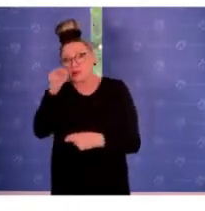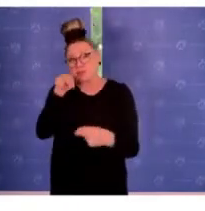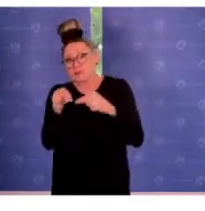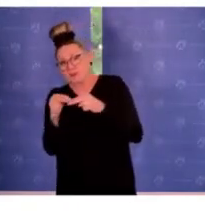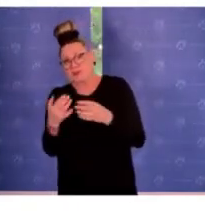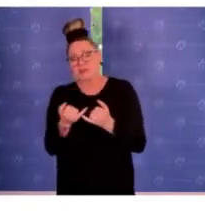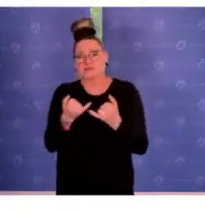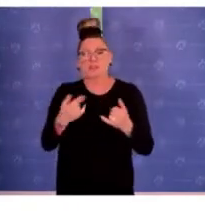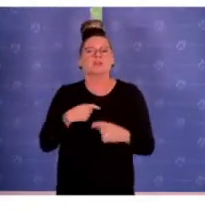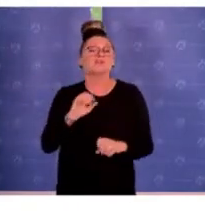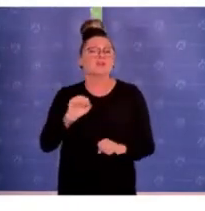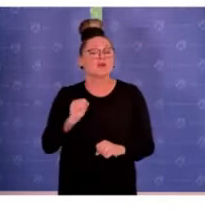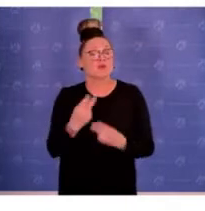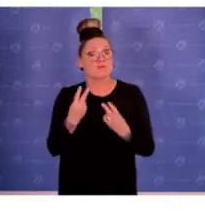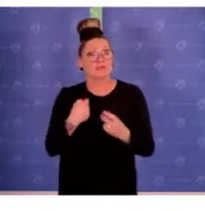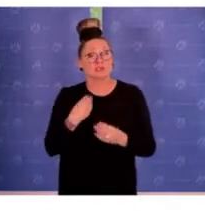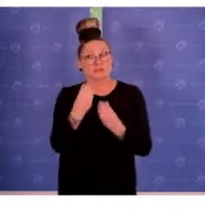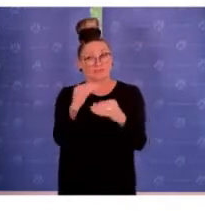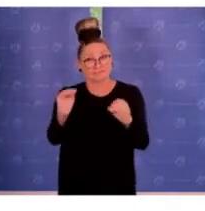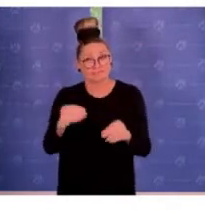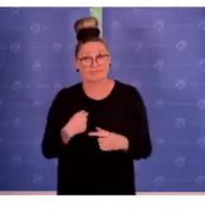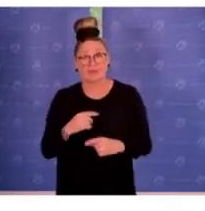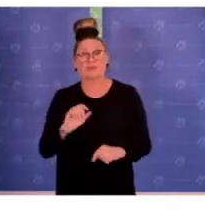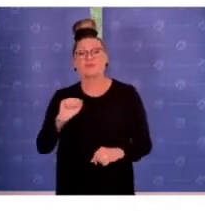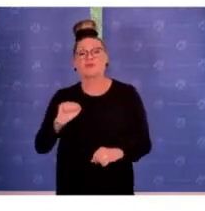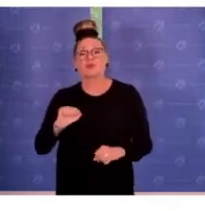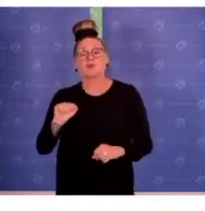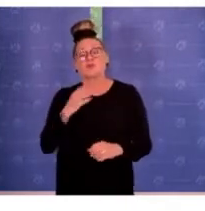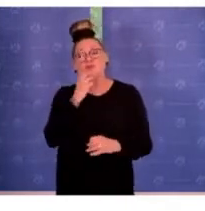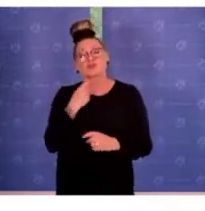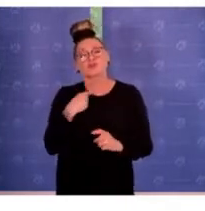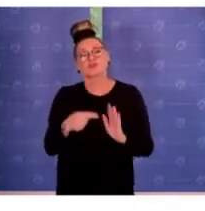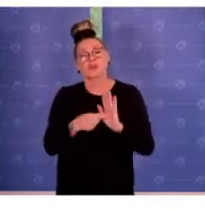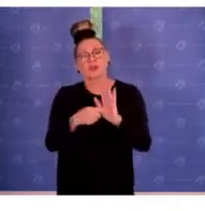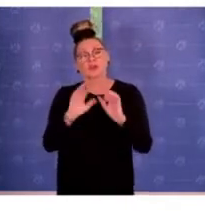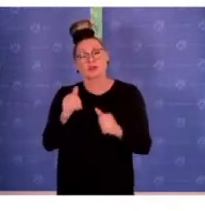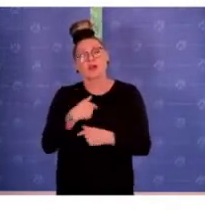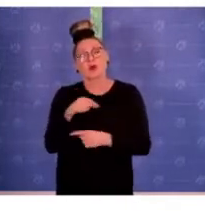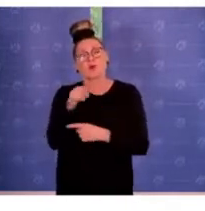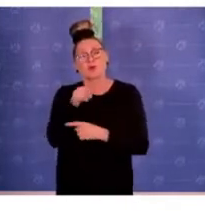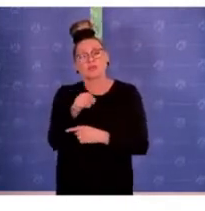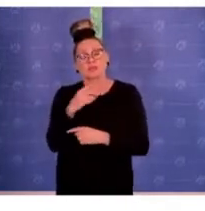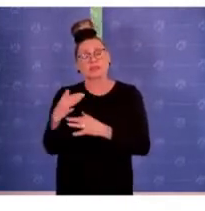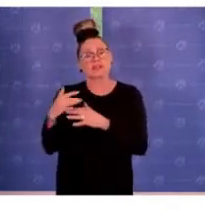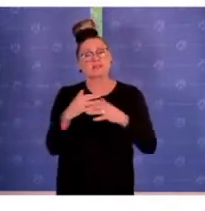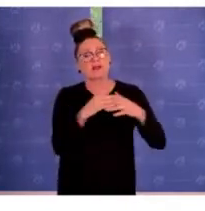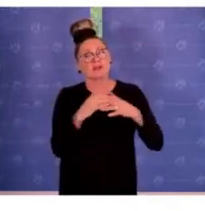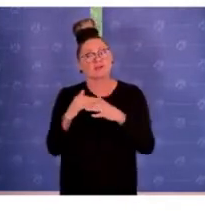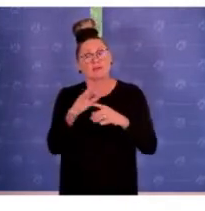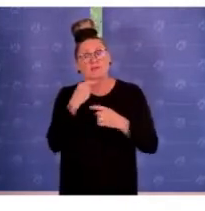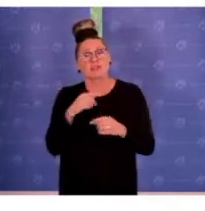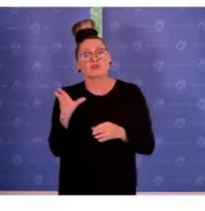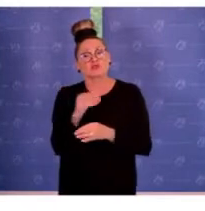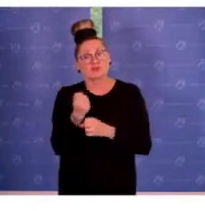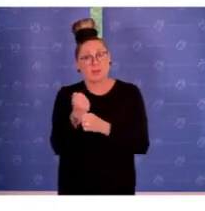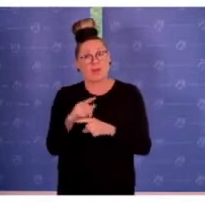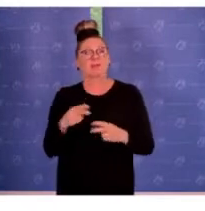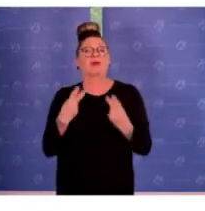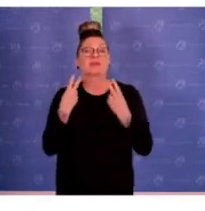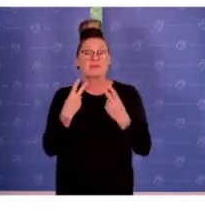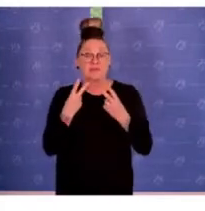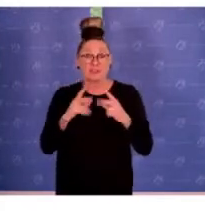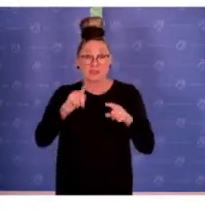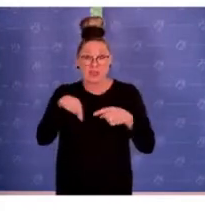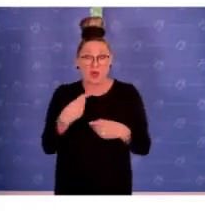Das ist mir deshalb wichtig zu sagen, um einerseits herauszustellen, wie wichtig tatsächlich die Interaktion und Zusammenarbeit ist, aber andererseits